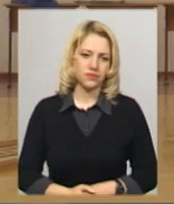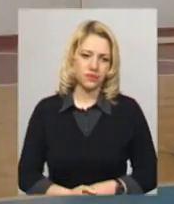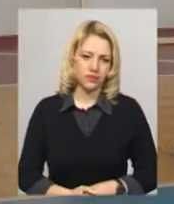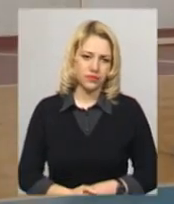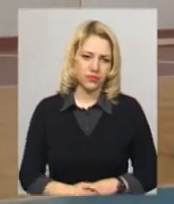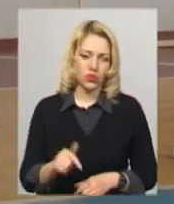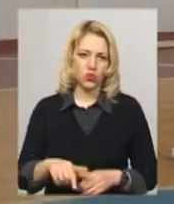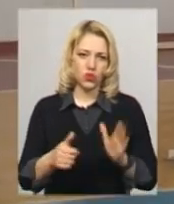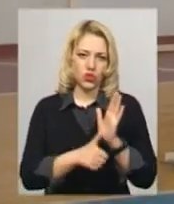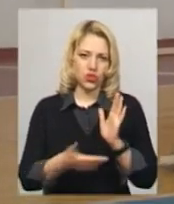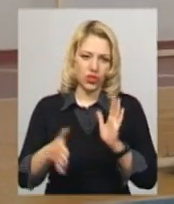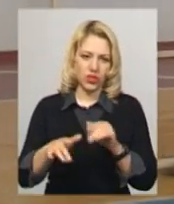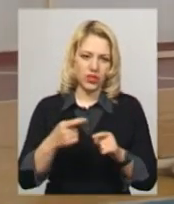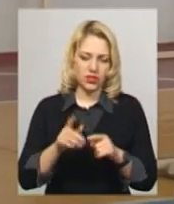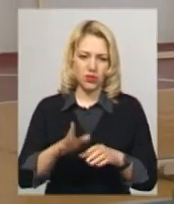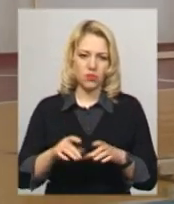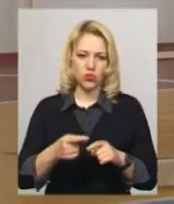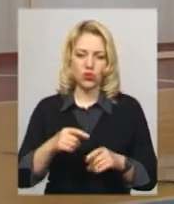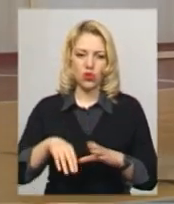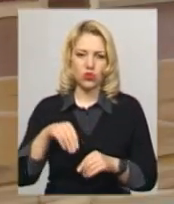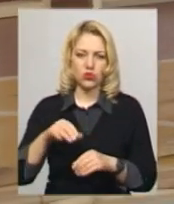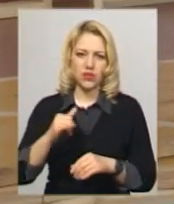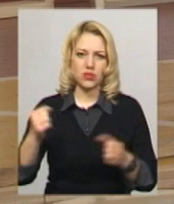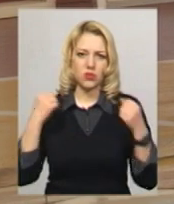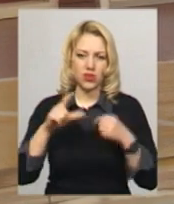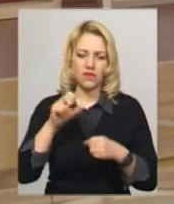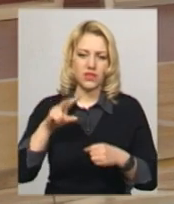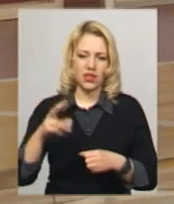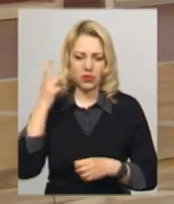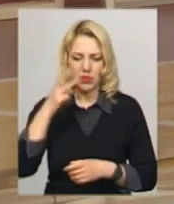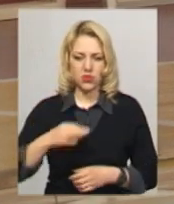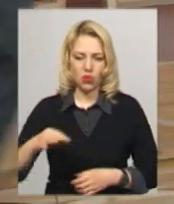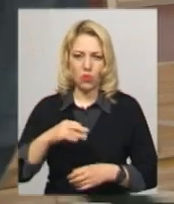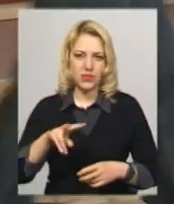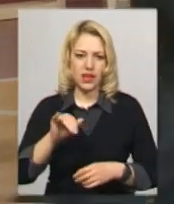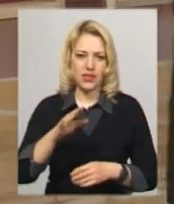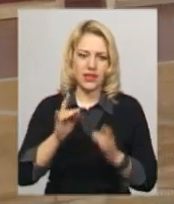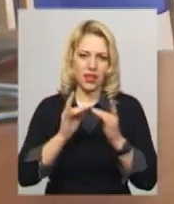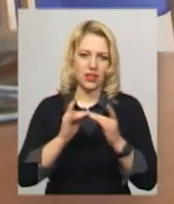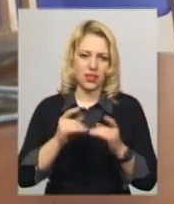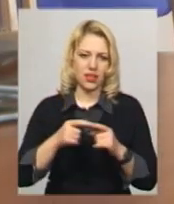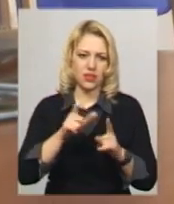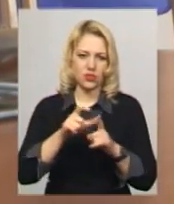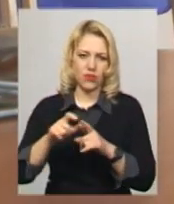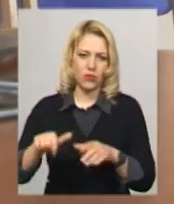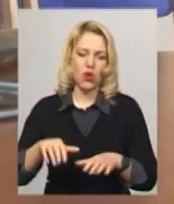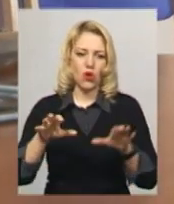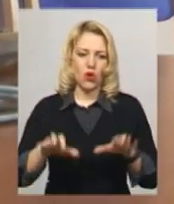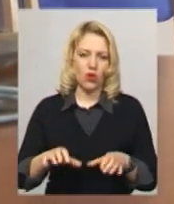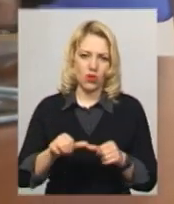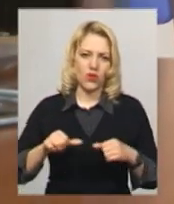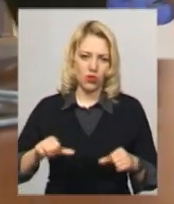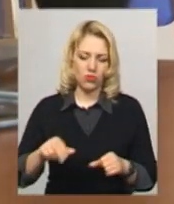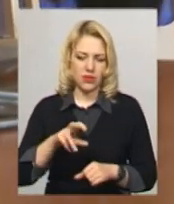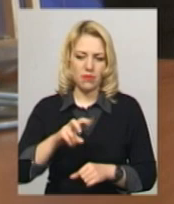Тут їх шість. Голосуватимуть виборці у спортивній залі Хмельницького обласного ліцею інтернату. За словами голови комісії Сергія Пальохіна,